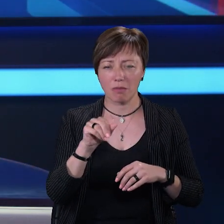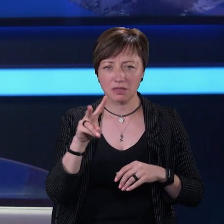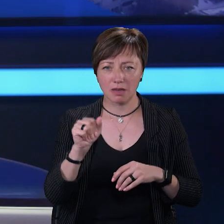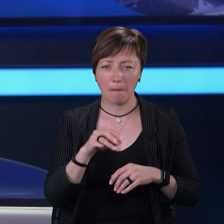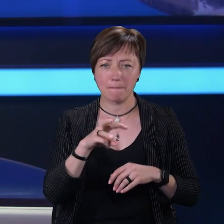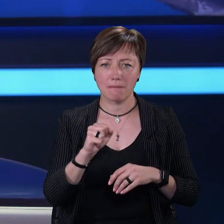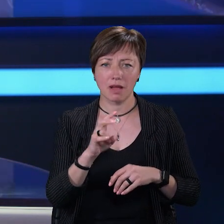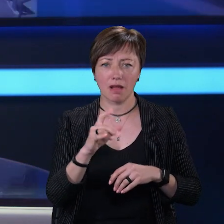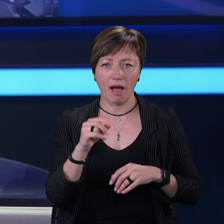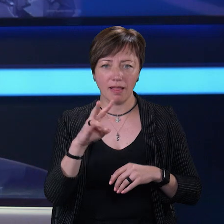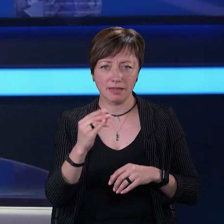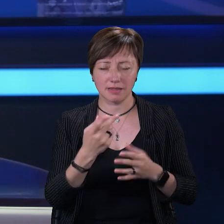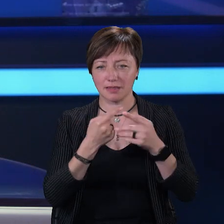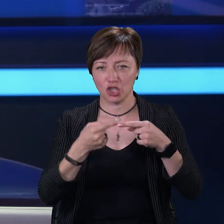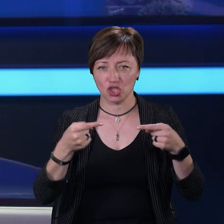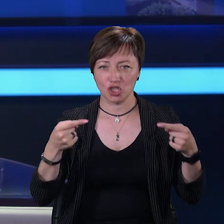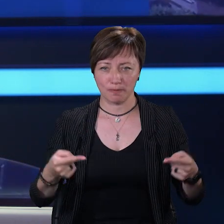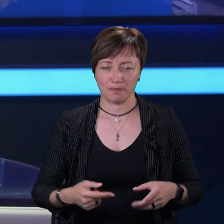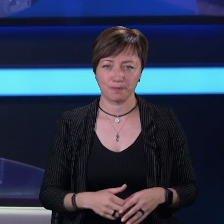мангалиця, дюрок, макстер.